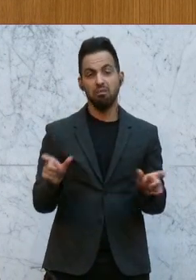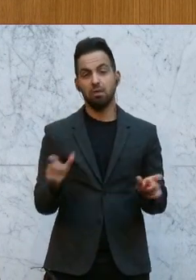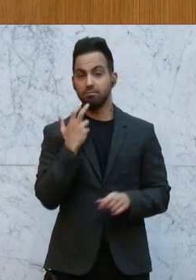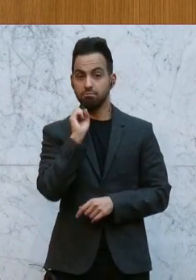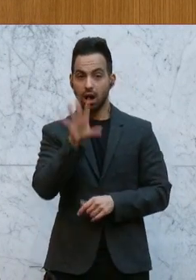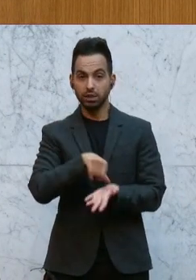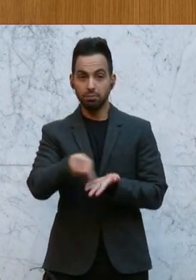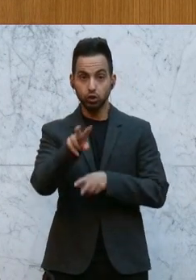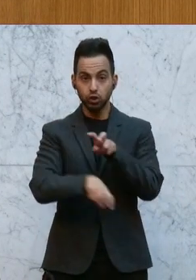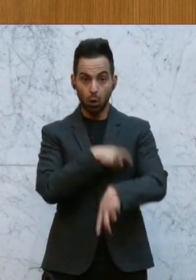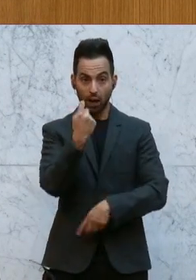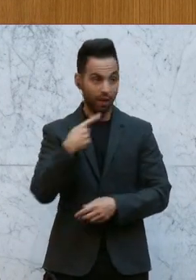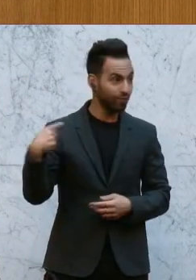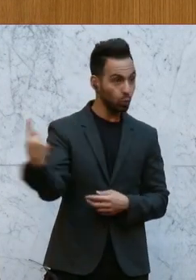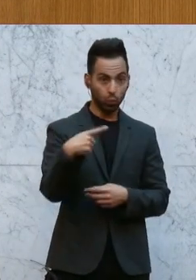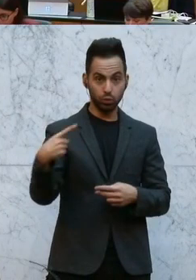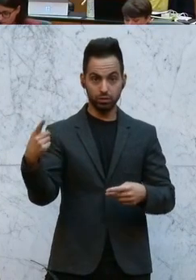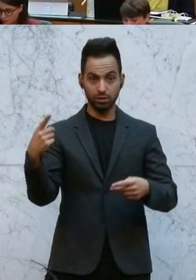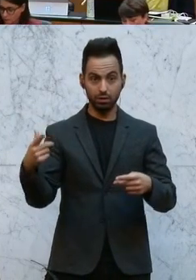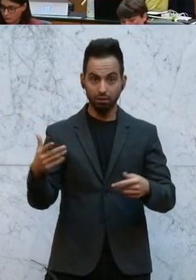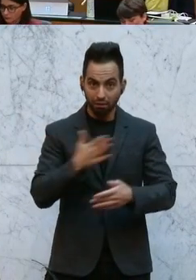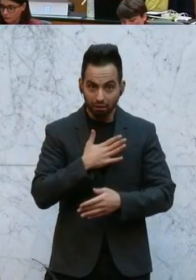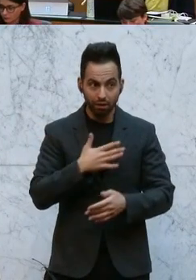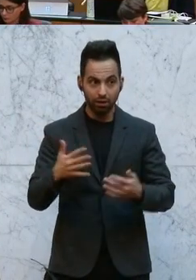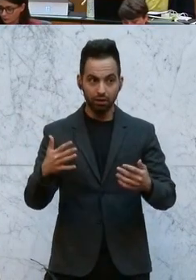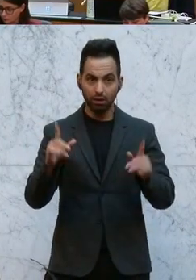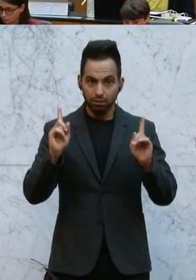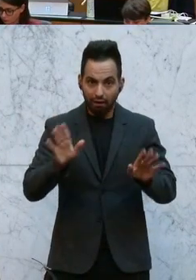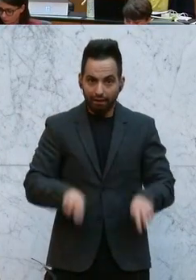Steuergeld, das uns allen gemeinsam aber zugestanden ist.